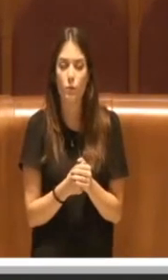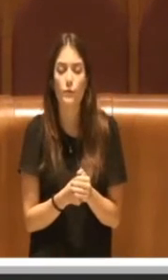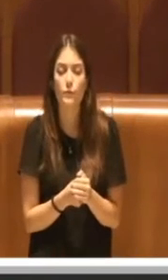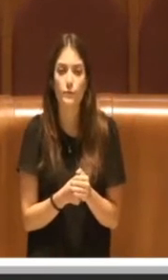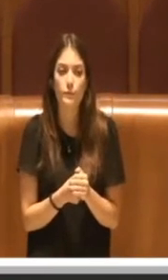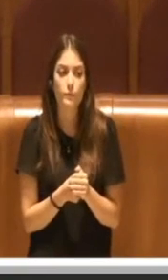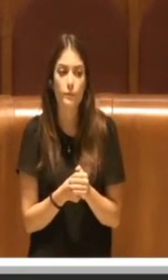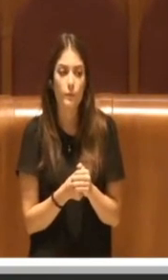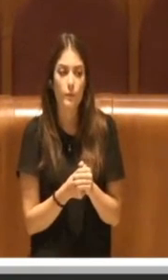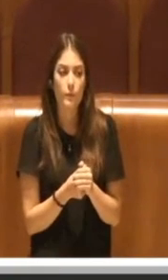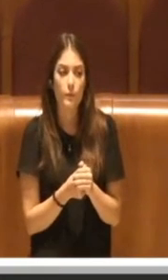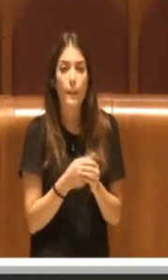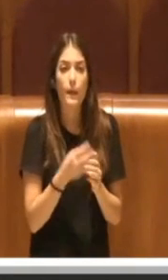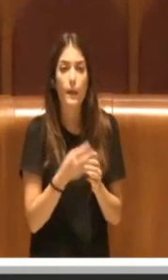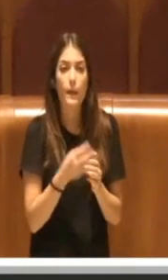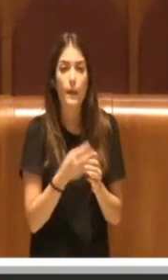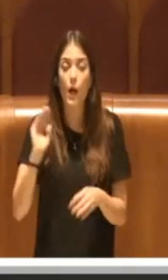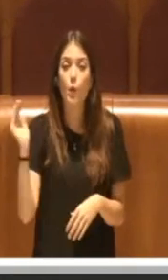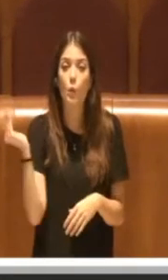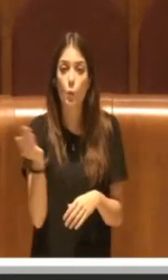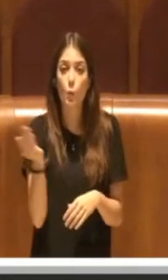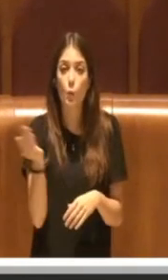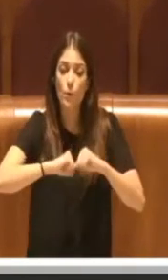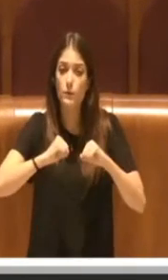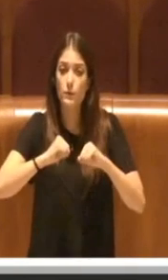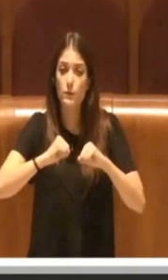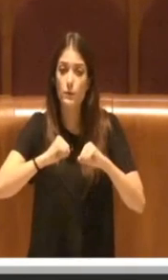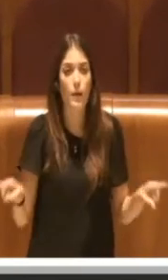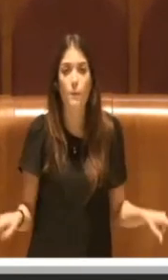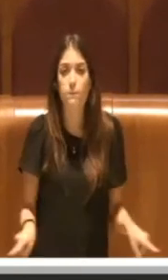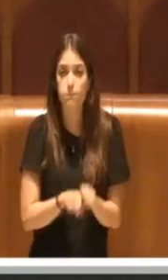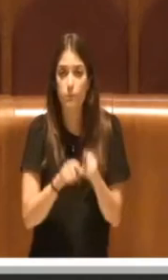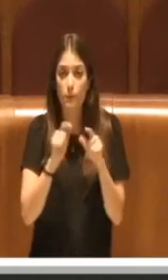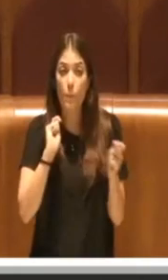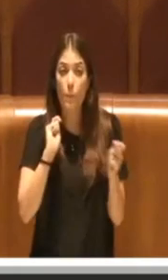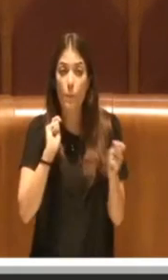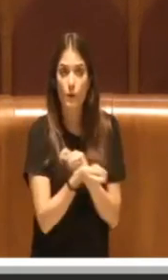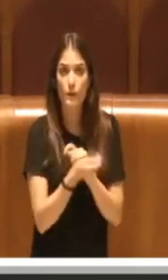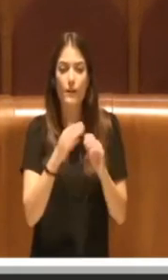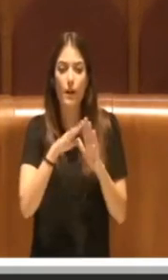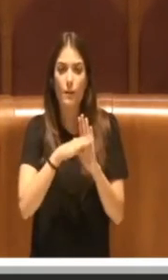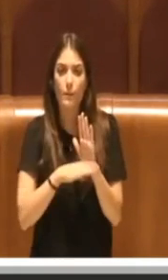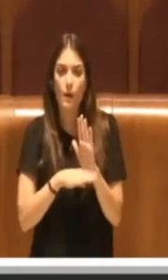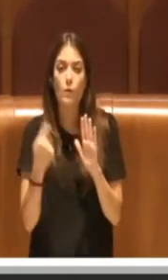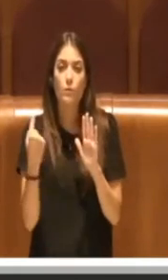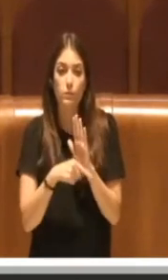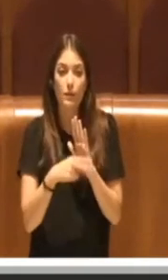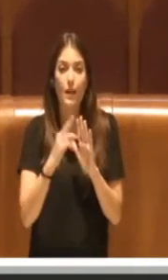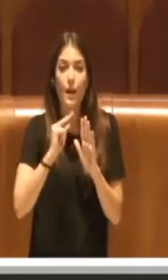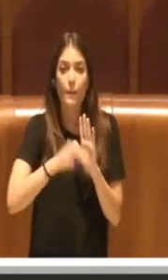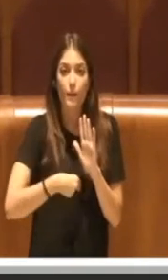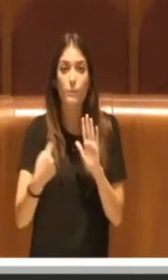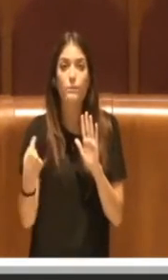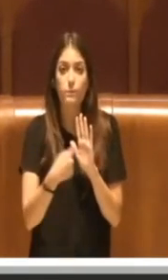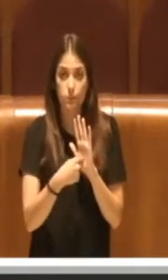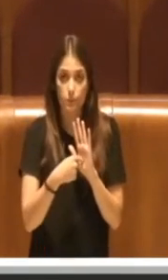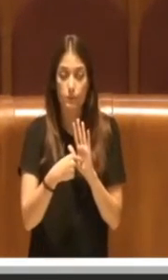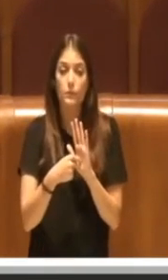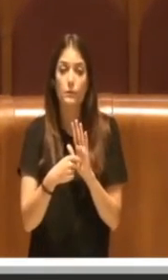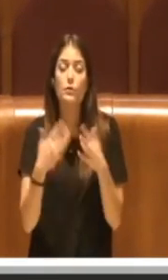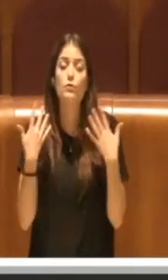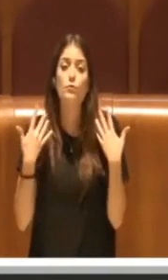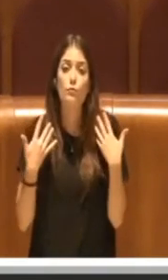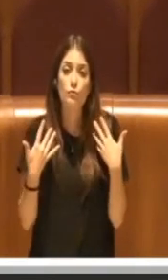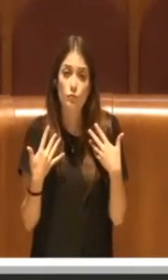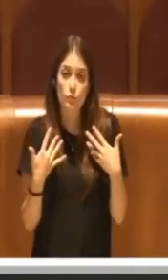Quindi tutti hanno avuto la stessa possibilità di modificare questo piano con questi emendamenti che erano